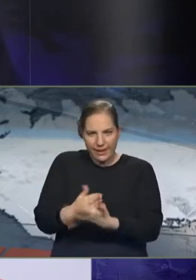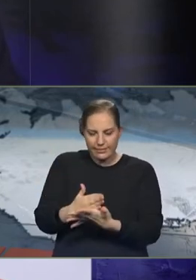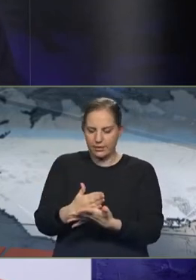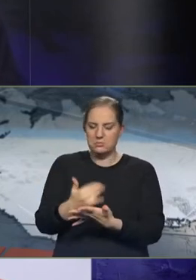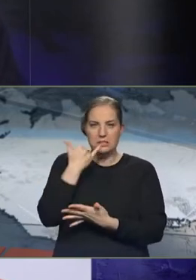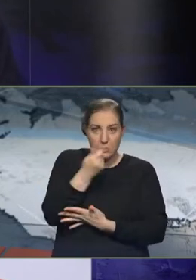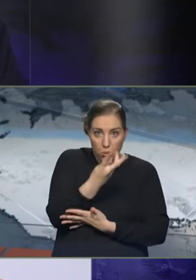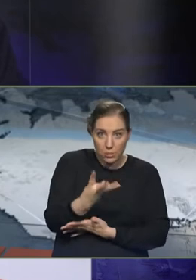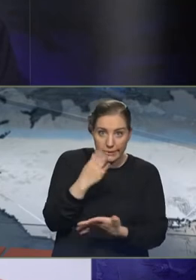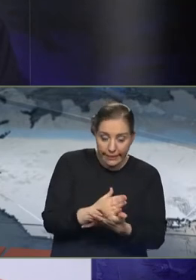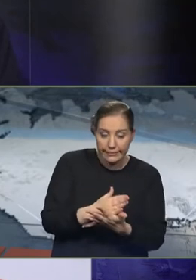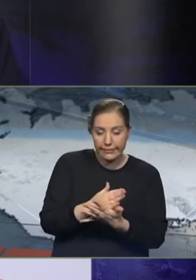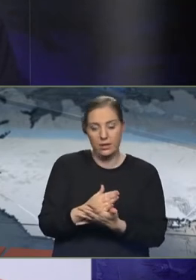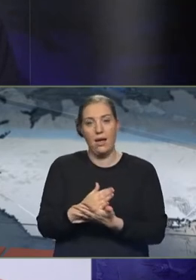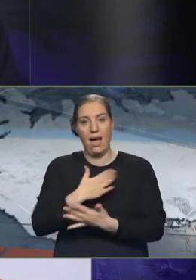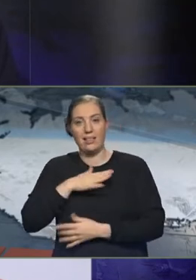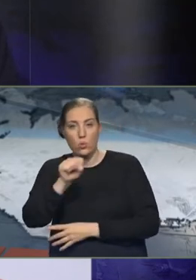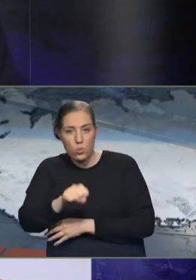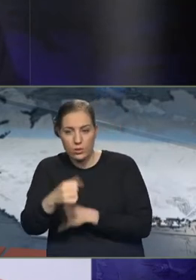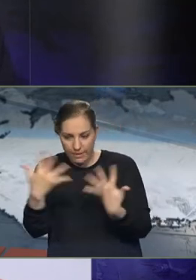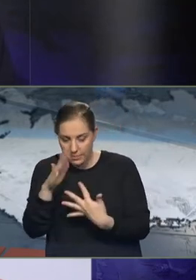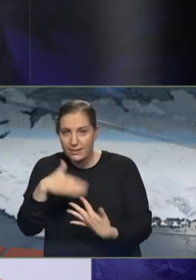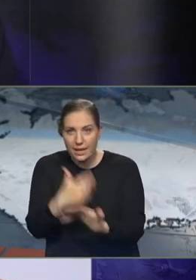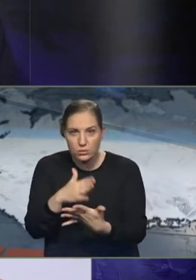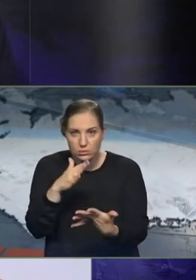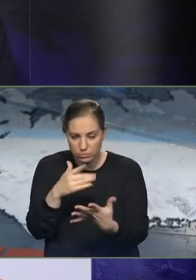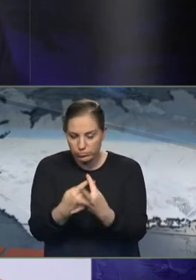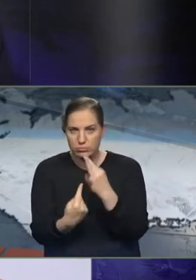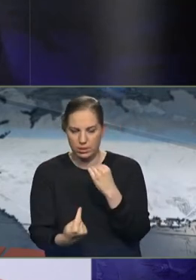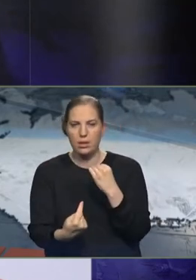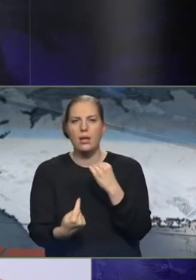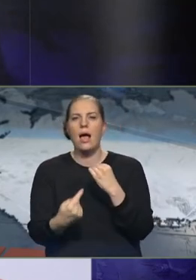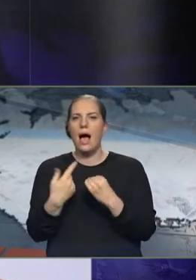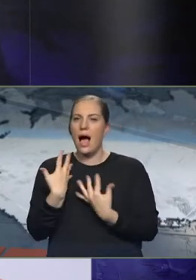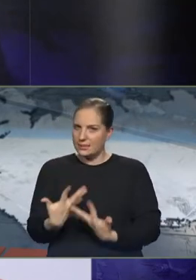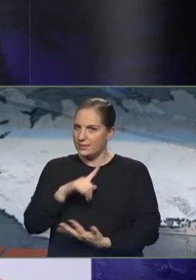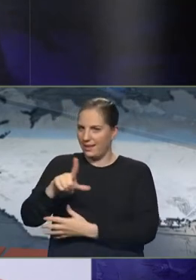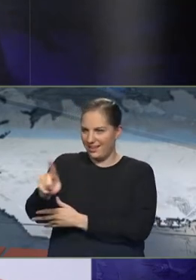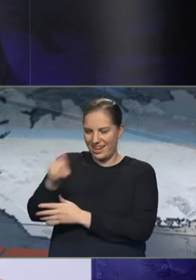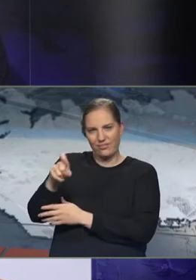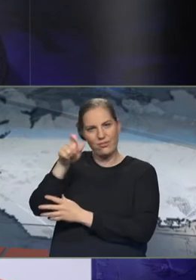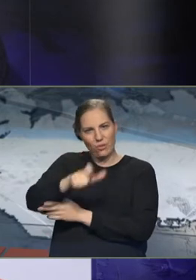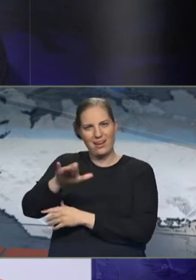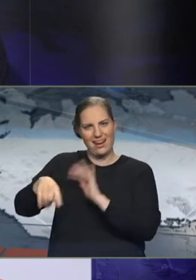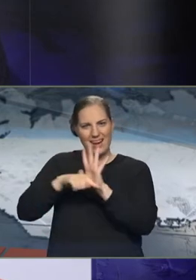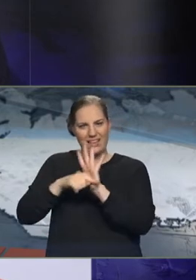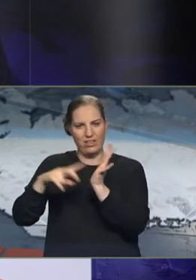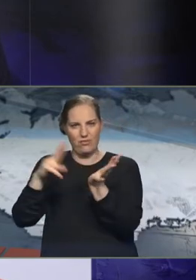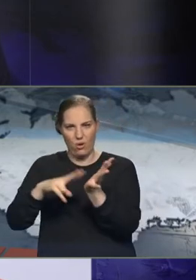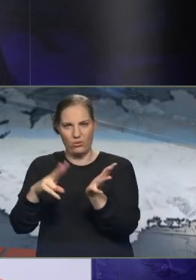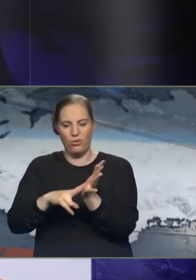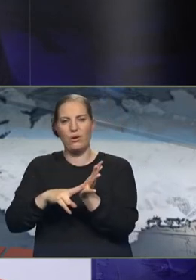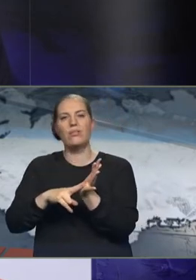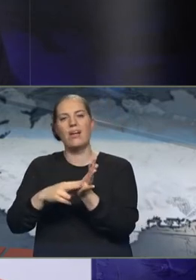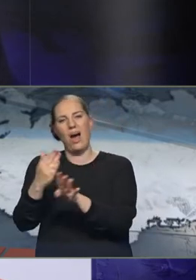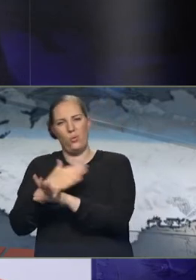rétt heimlisfongi aðsettur, hvað er alltaf að vera á svo framviðis. Það er hætti að kræfa fólk um neikvægt vottorð áður en þið koma